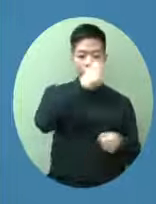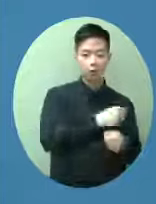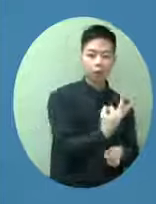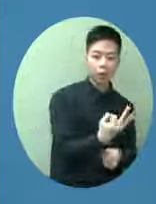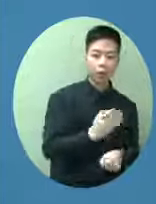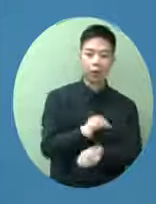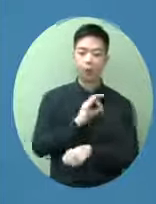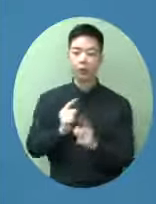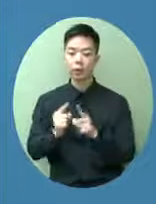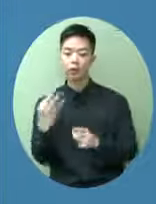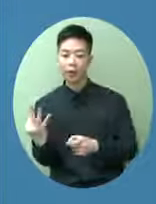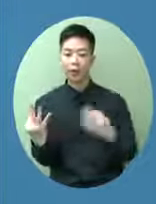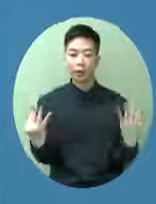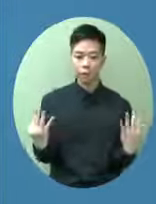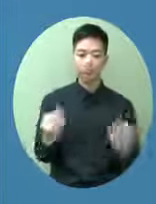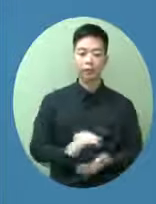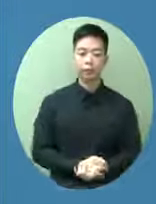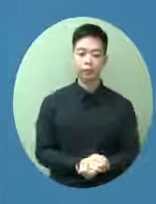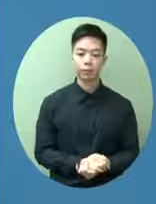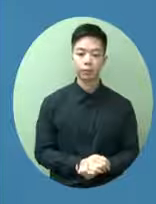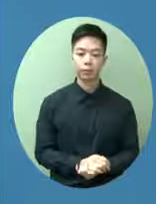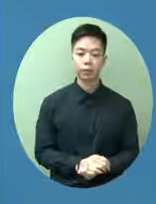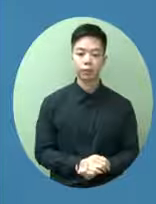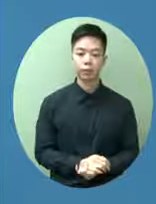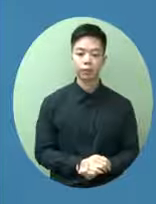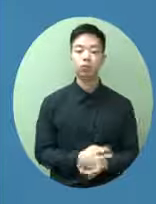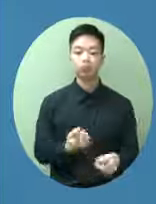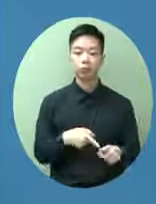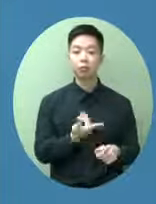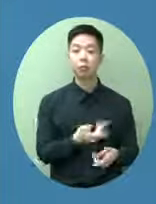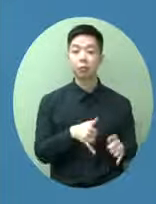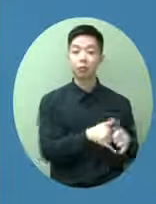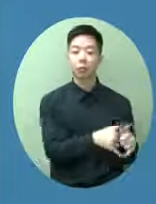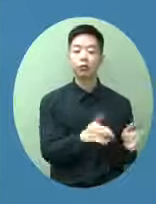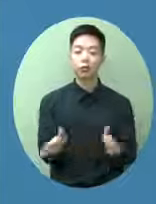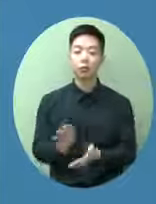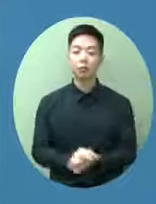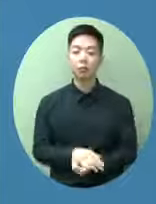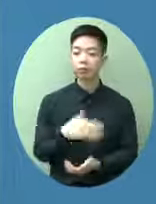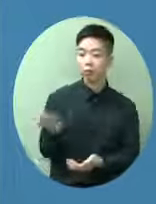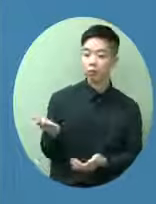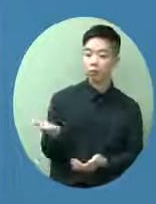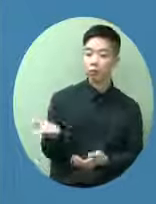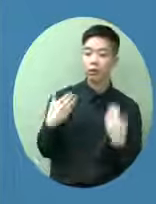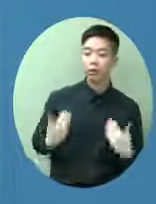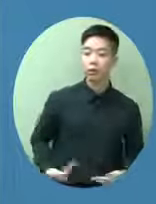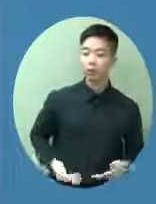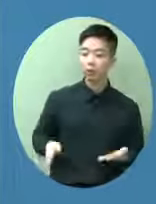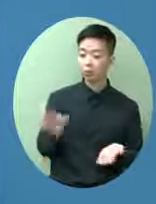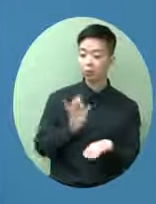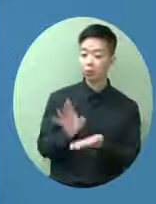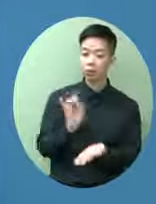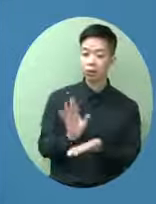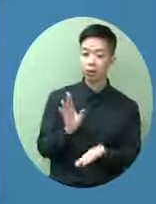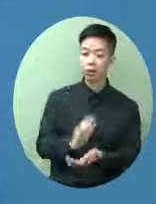士就關於你提的個案是一個唯一的個案今次資格審查唯